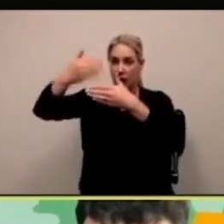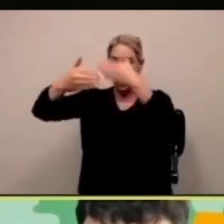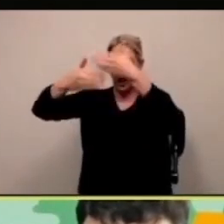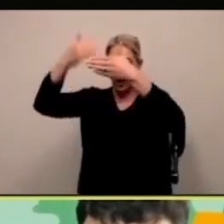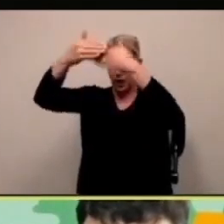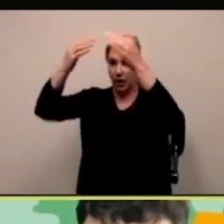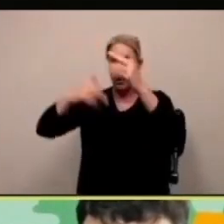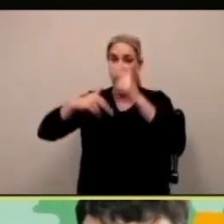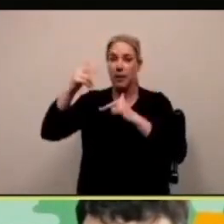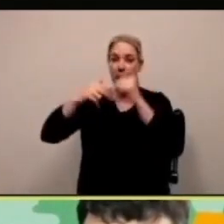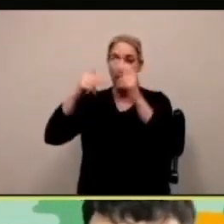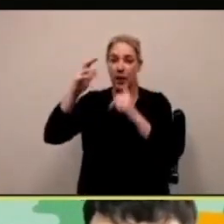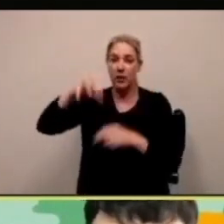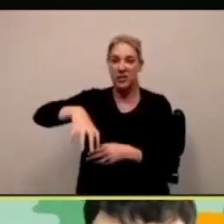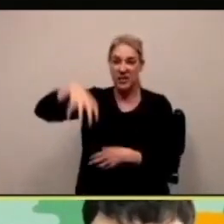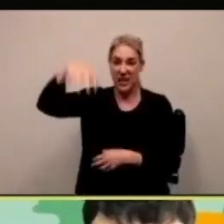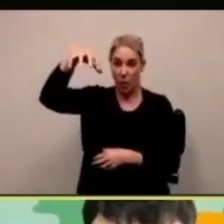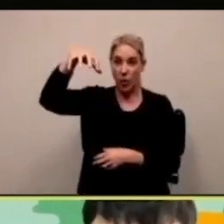qui